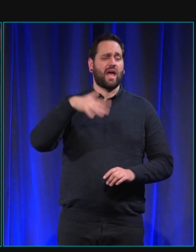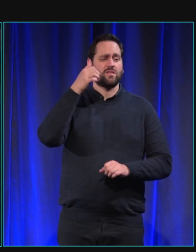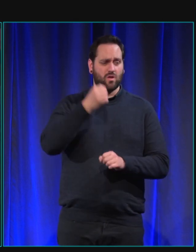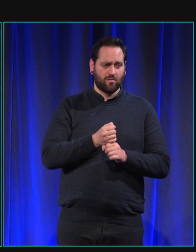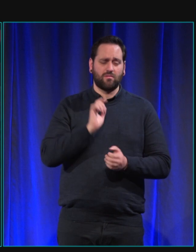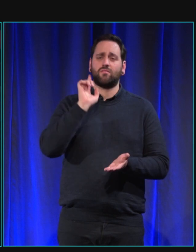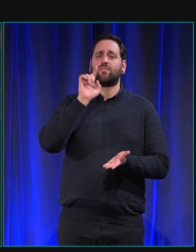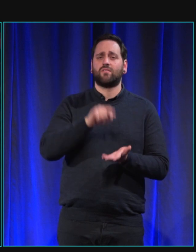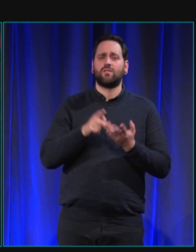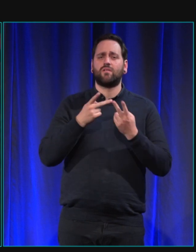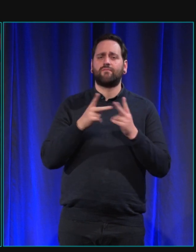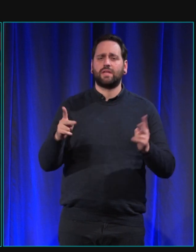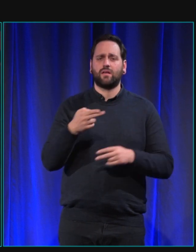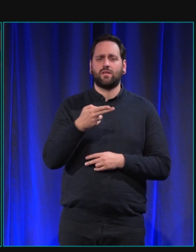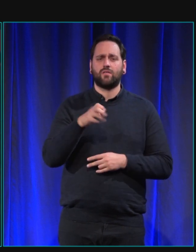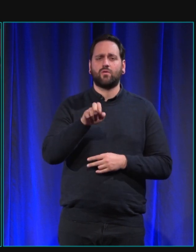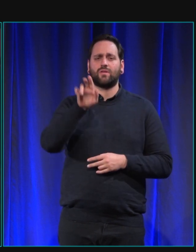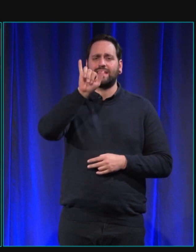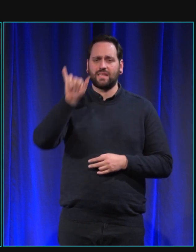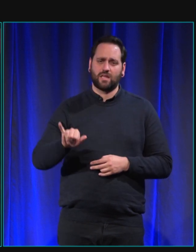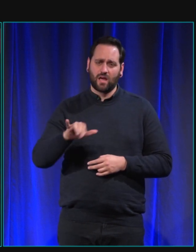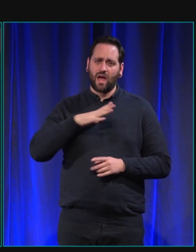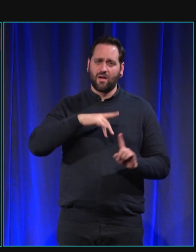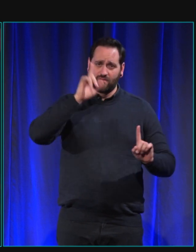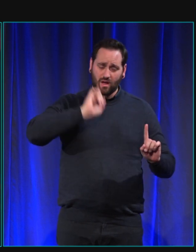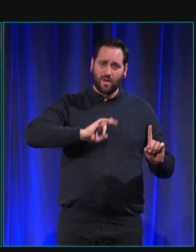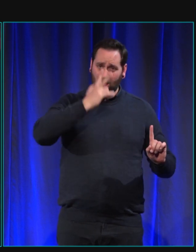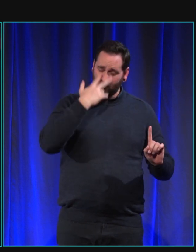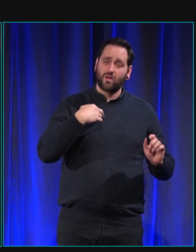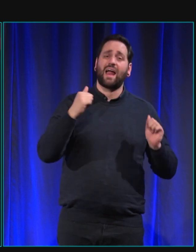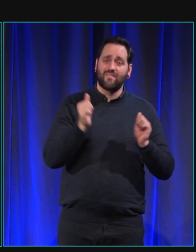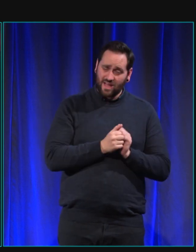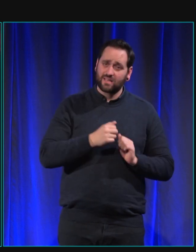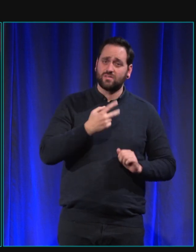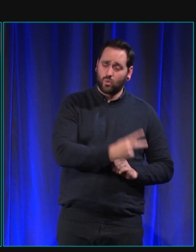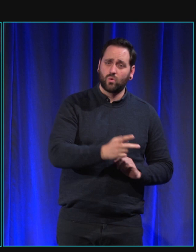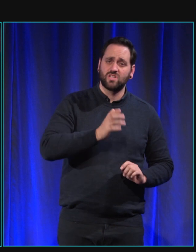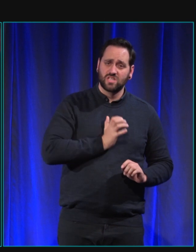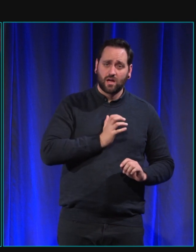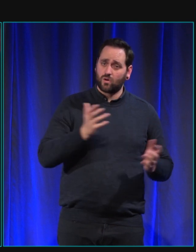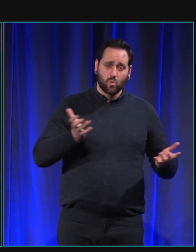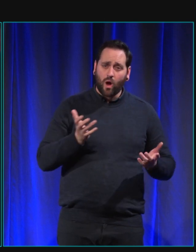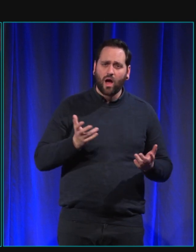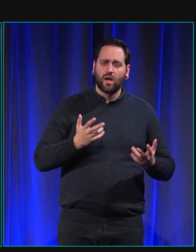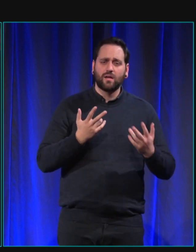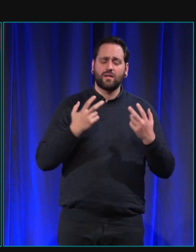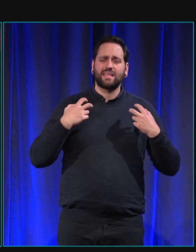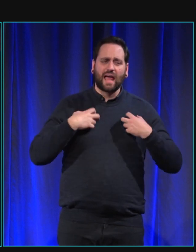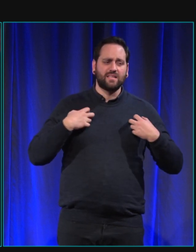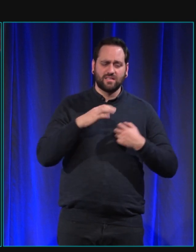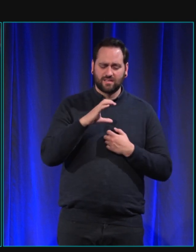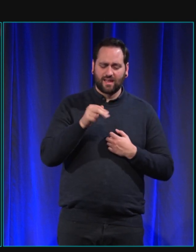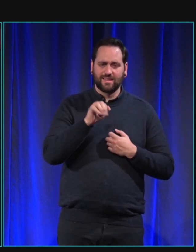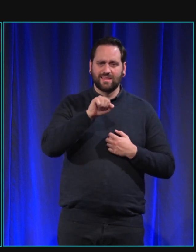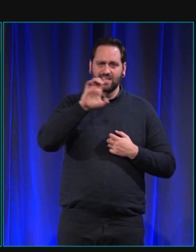une dame aveugle avec son chien qui était un caniche nain un caniche nain noir et